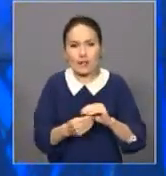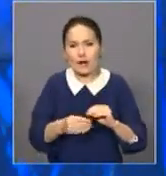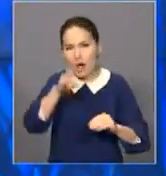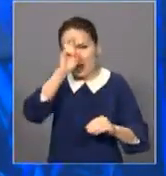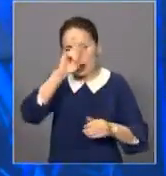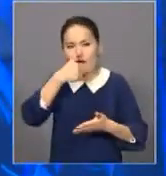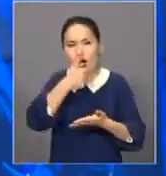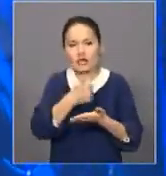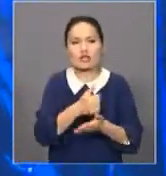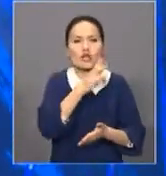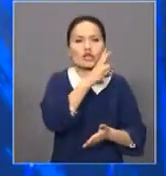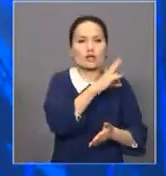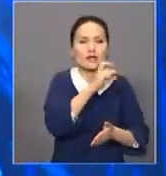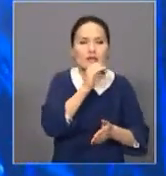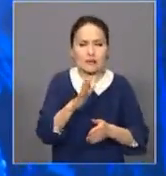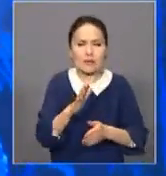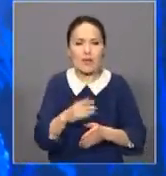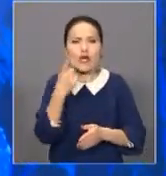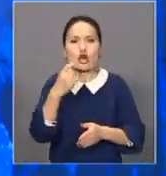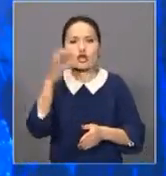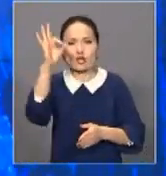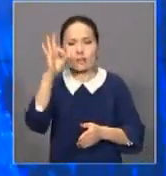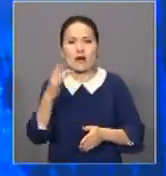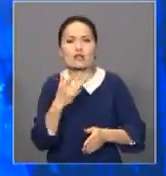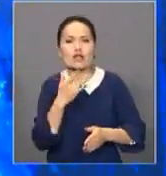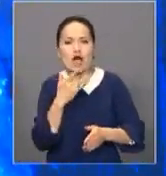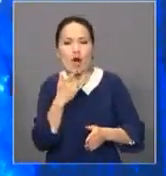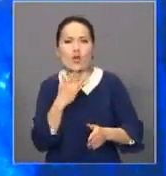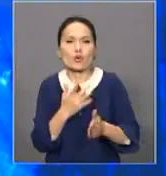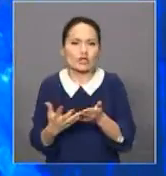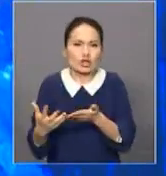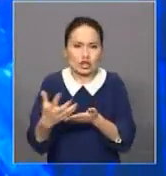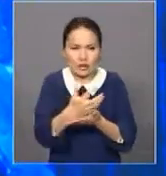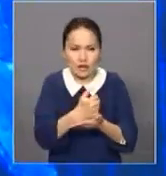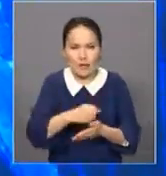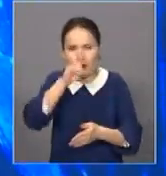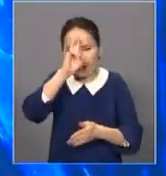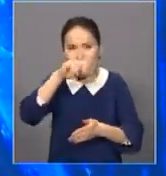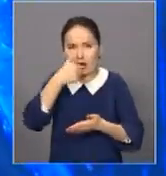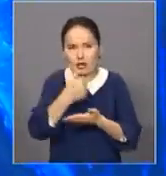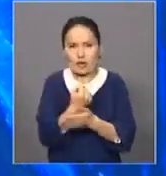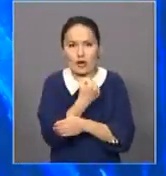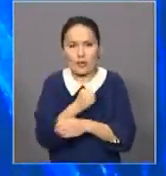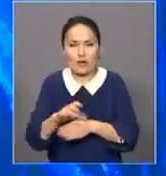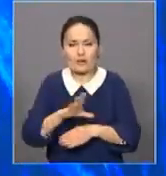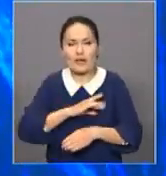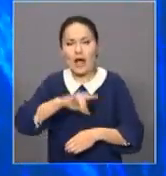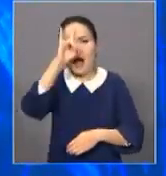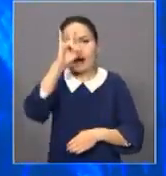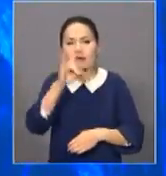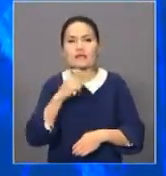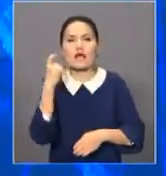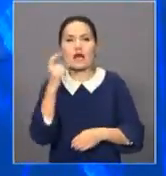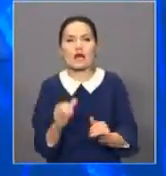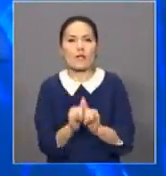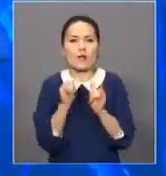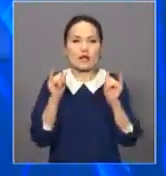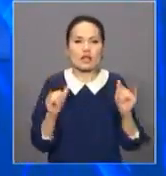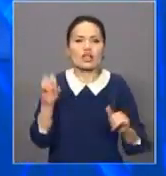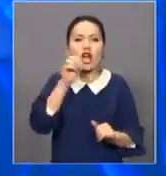ел үшіндегі жоғары беделім көрсетті. Сонда як Қазақстандықтар мемлекет башысының елді әліметтігі экономикалық дамытуға,